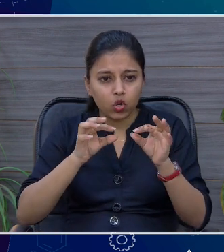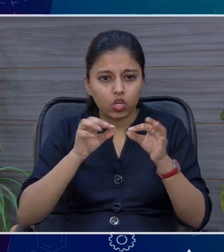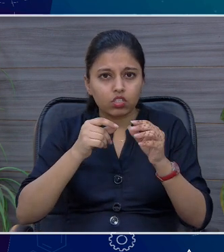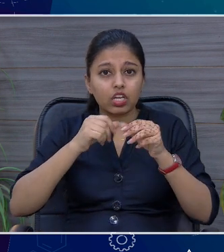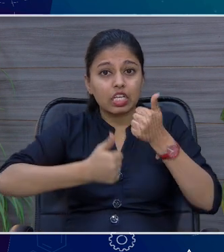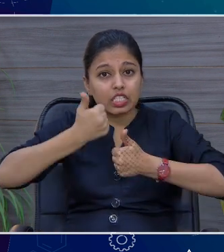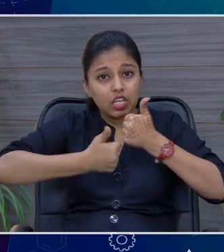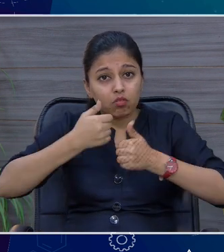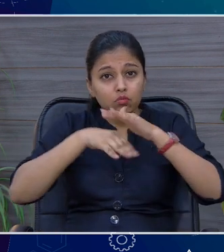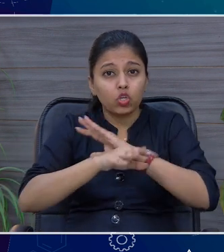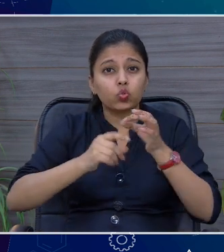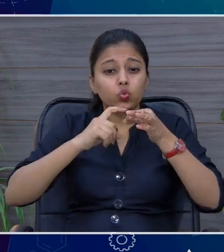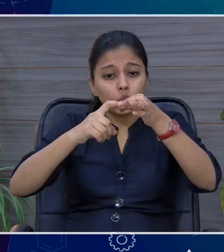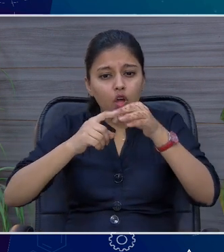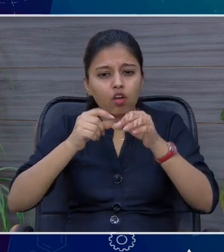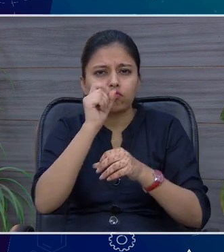के साब से था